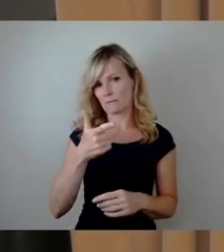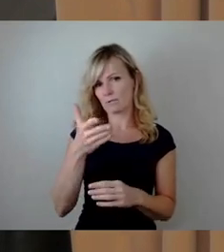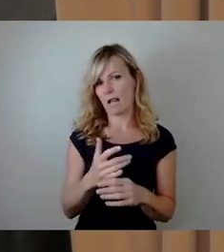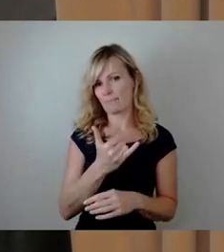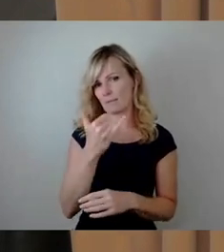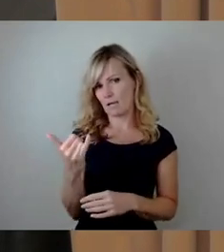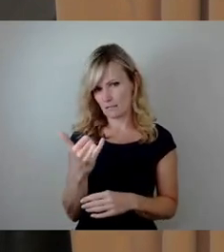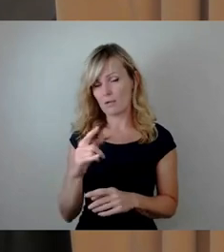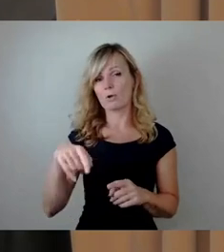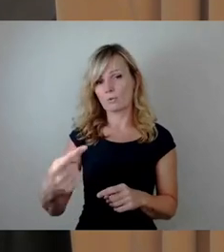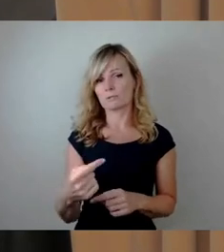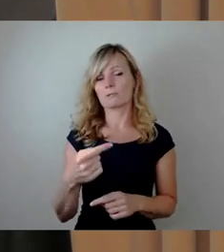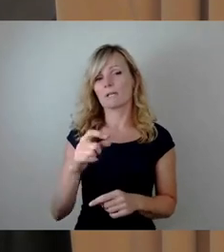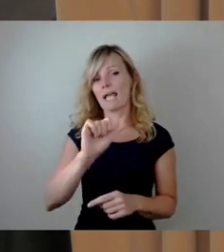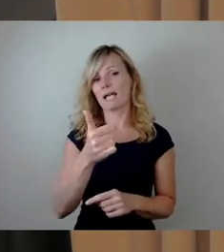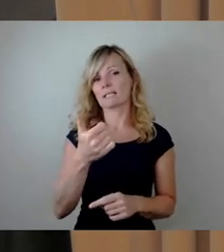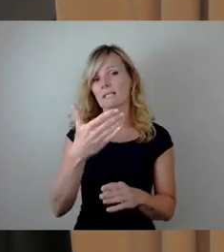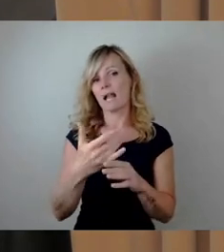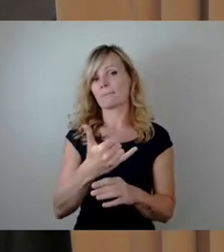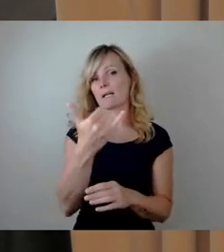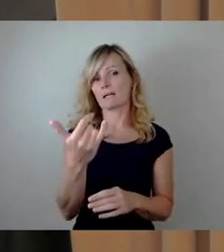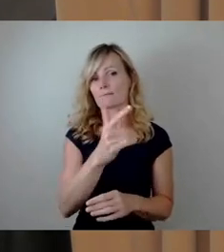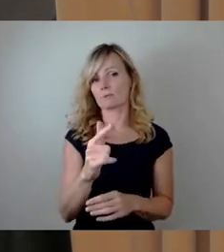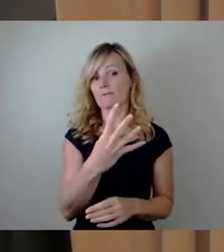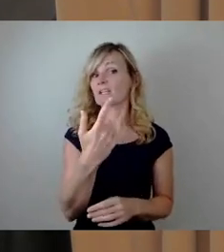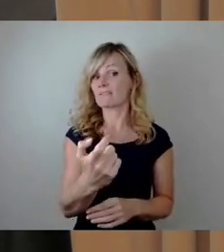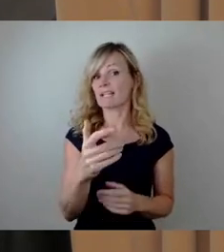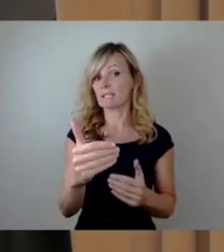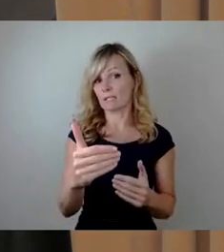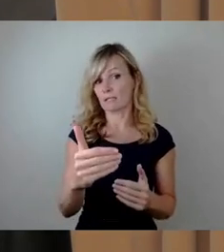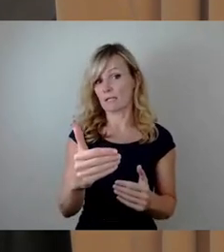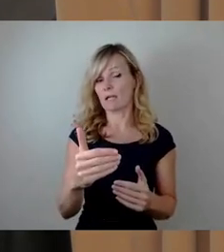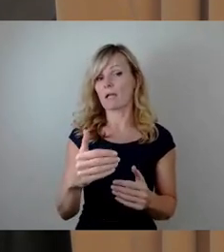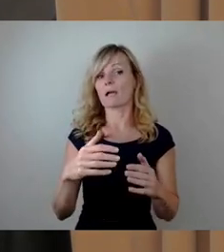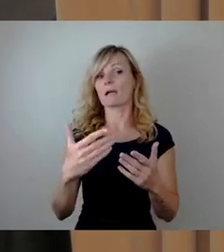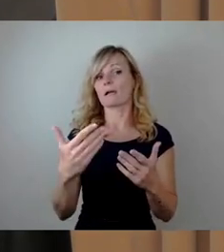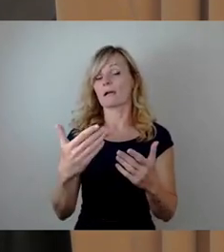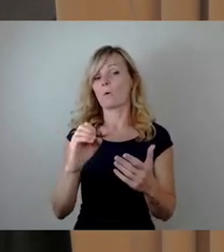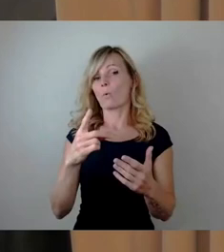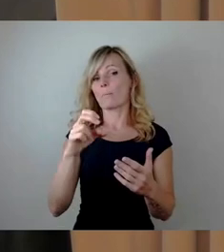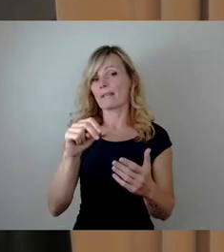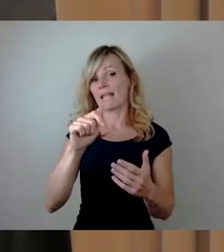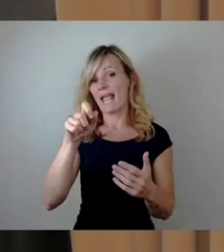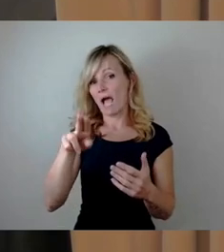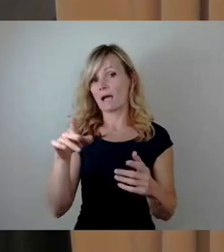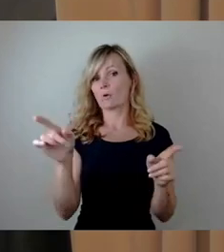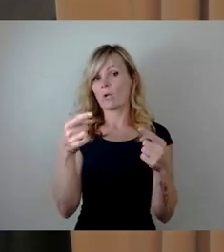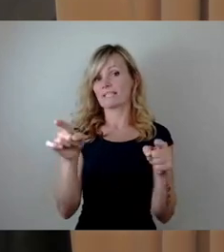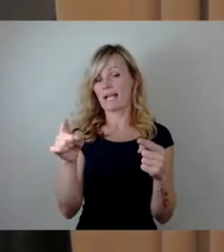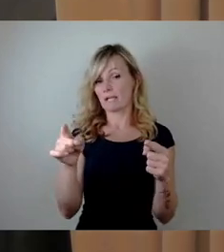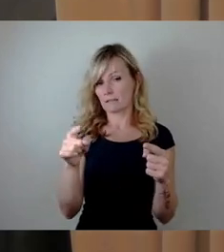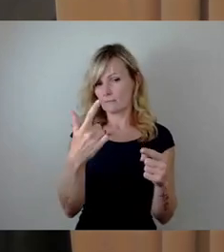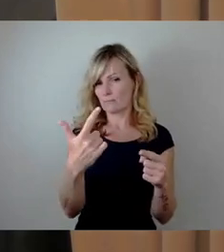2024 im Rahmen der Vorbereitung der Open-Air-Konzerte 2024 und die inhaltliche